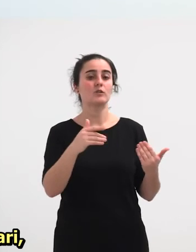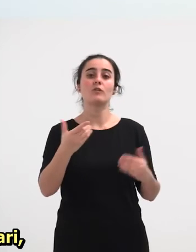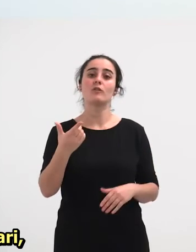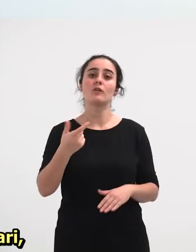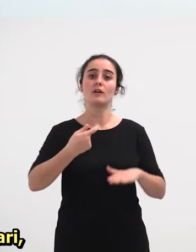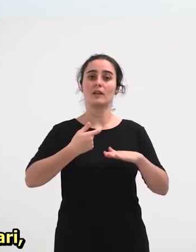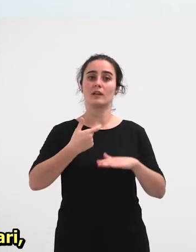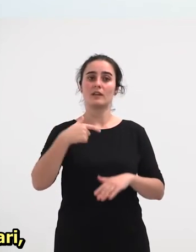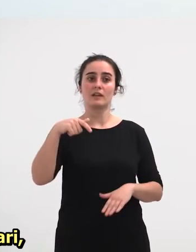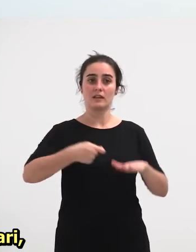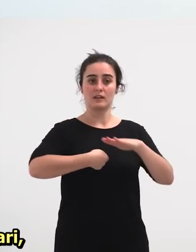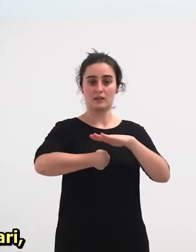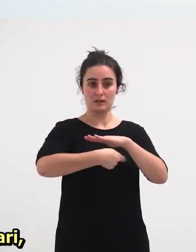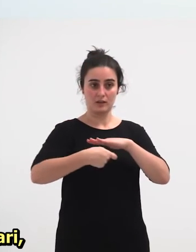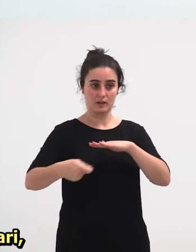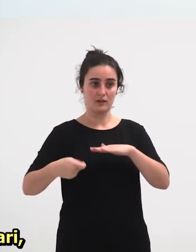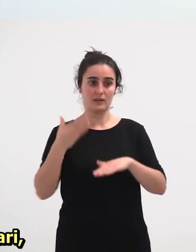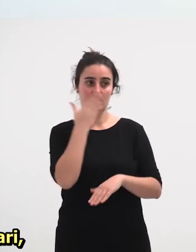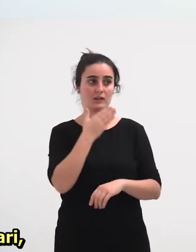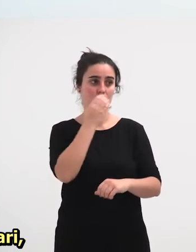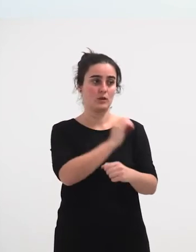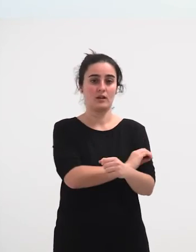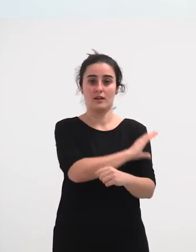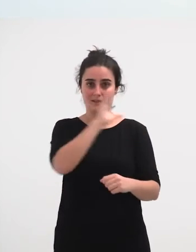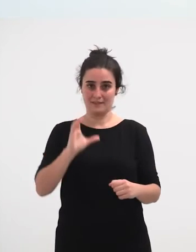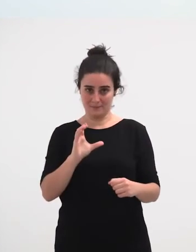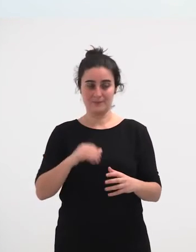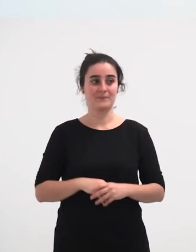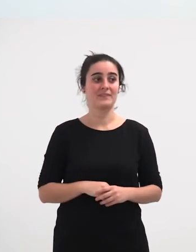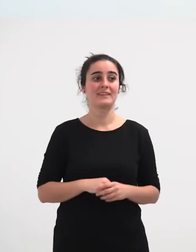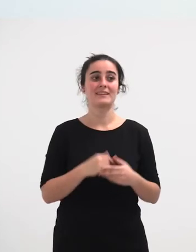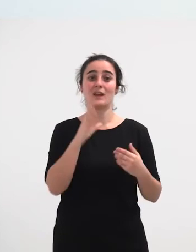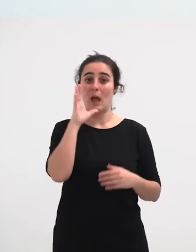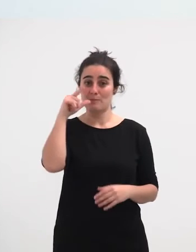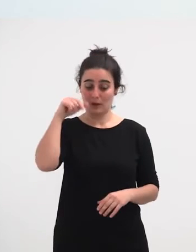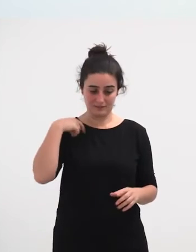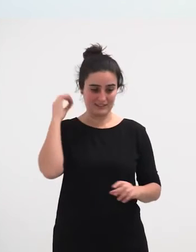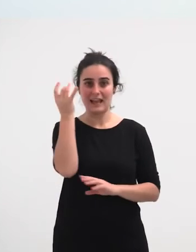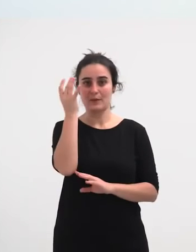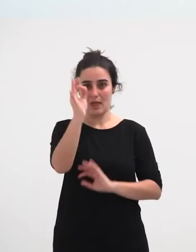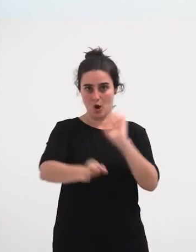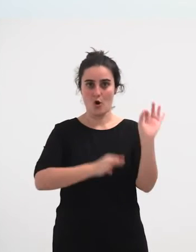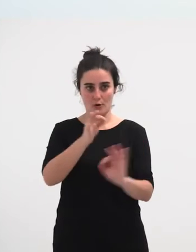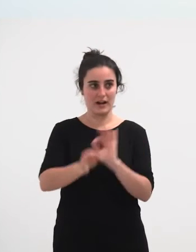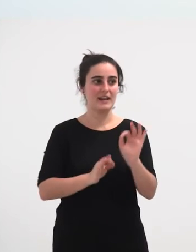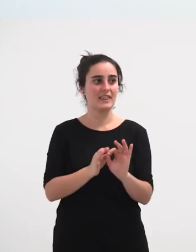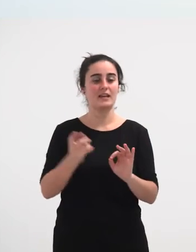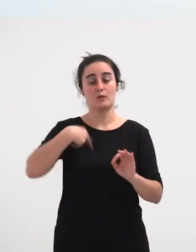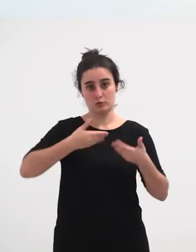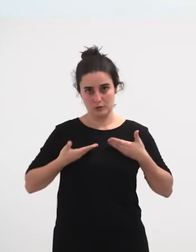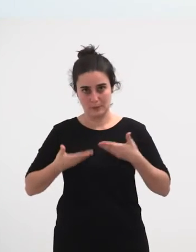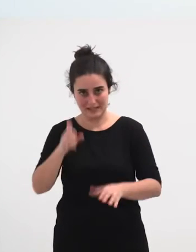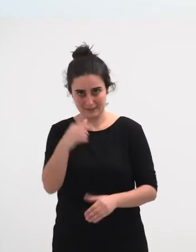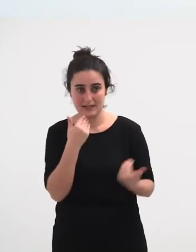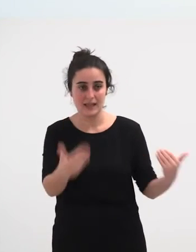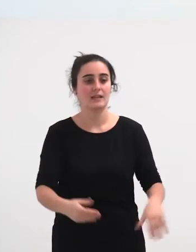jabetxa feministerako eskolari, horrelako ekitaldiak egitea gatik, eta guin bita batxe gatik.